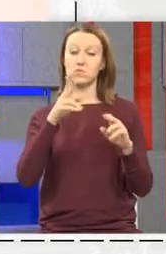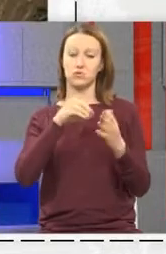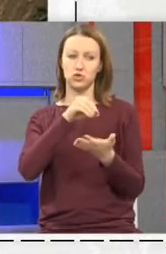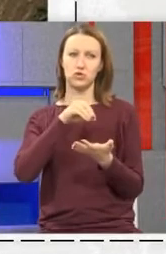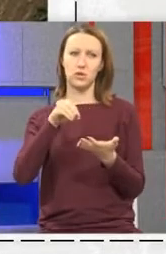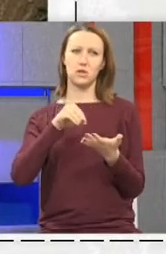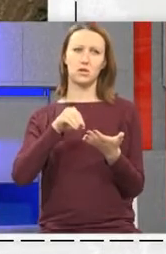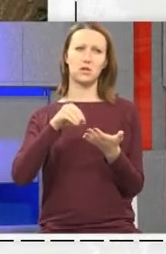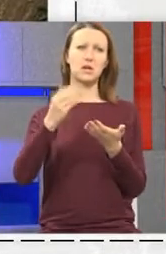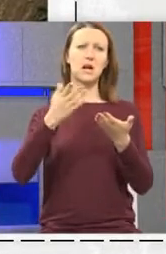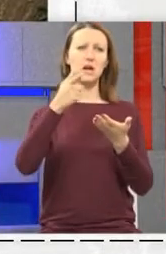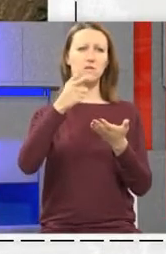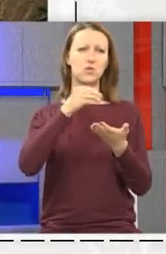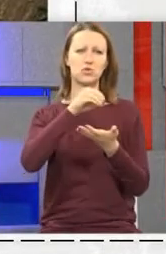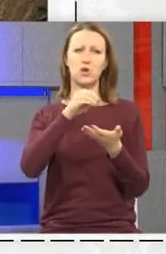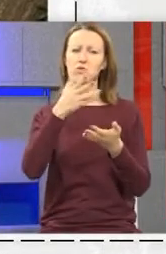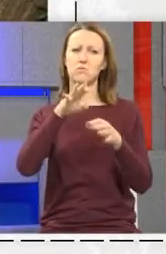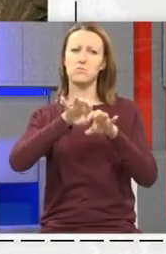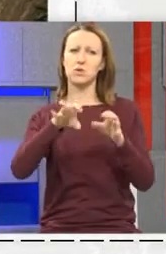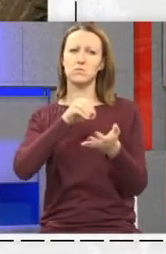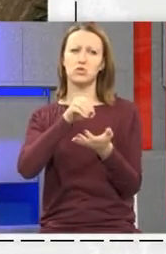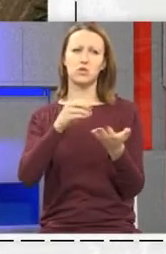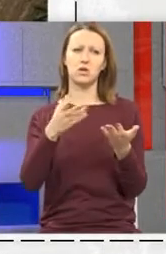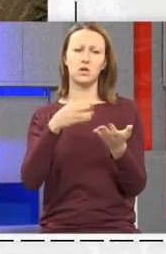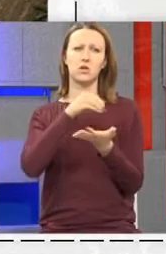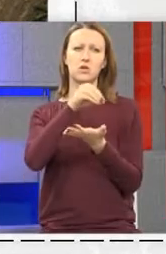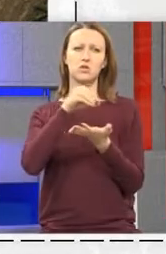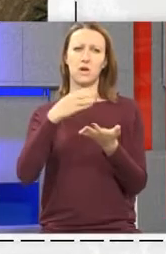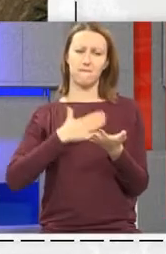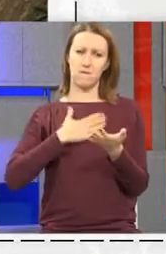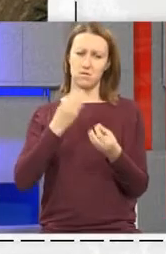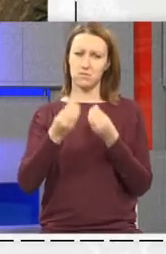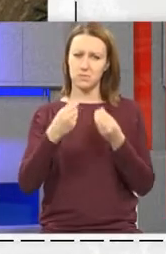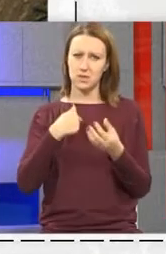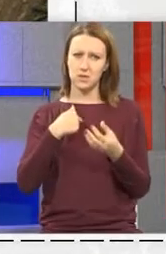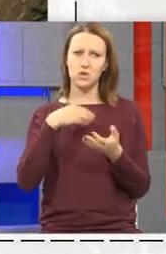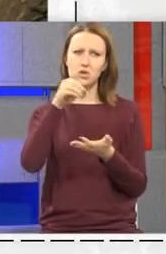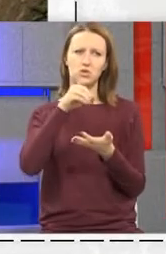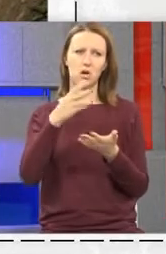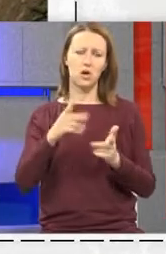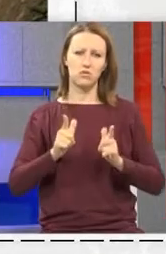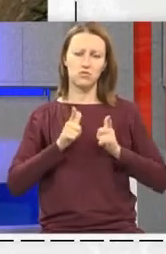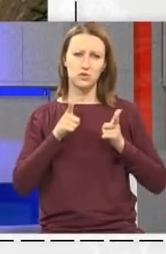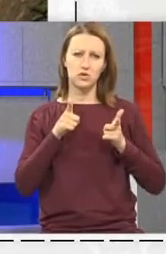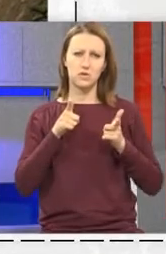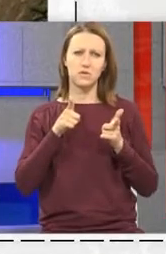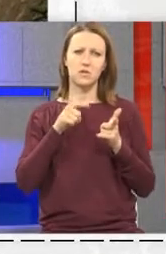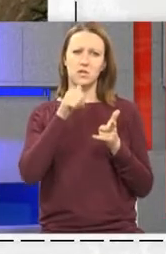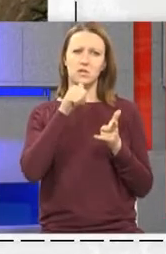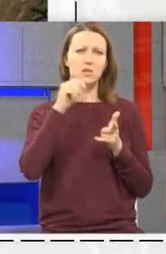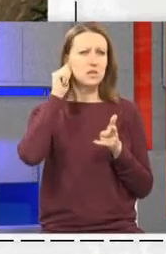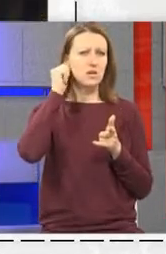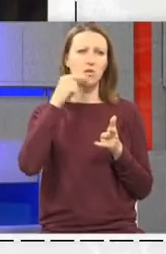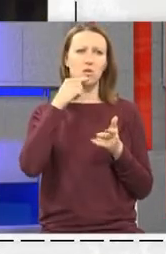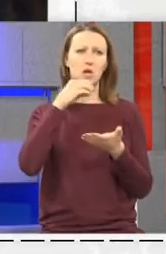uau šah Kakav je on? Po čemu je poseban? Šah volim igrati Šah je isto ko život I